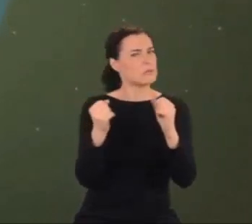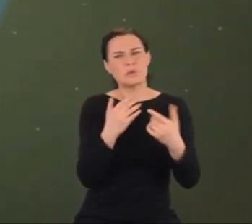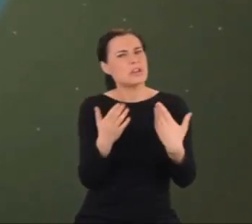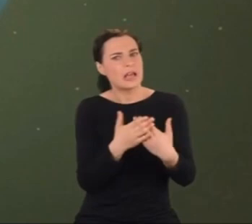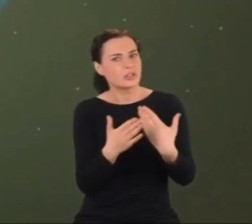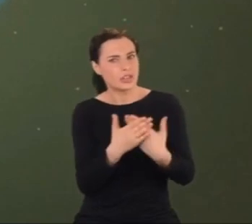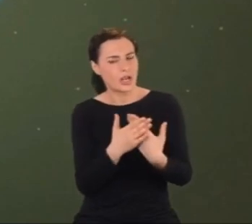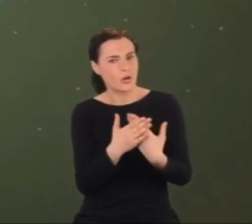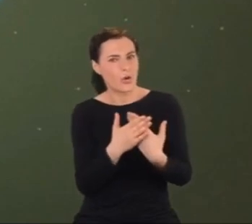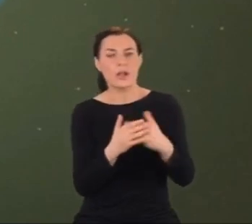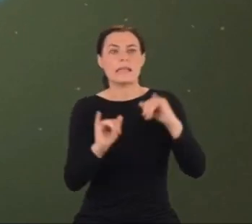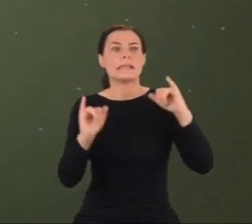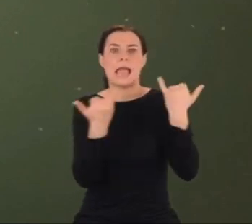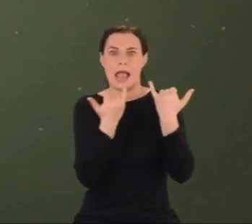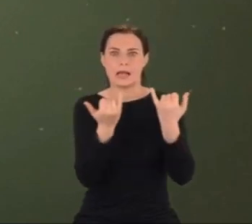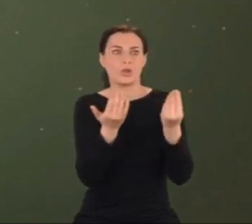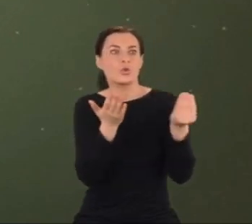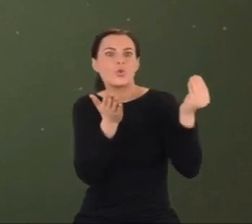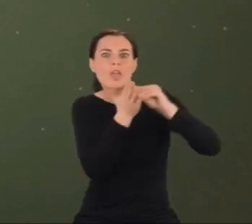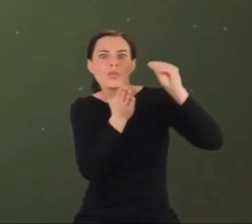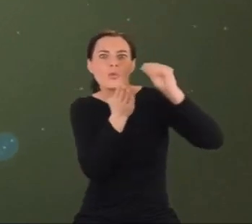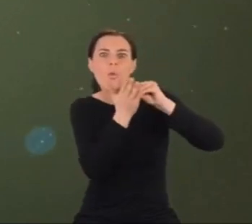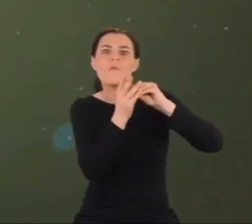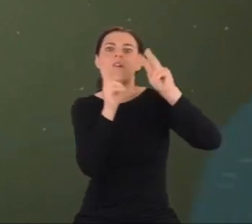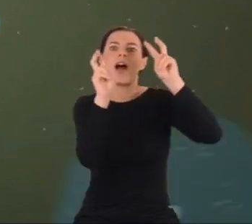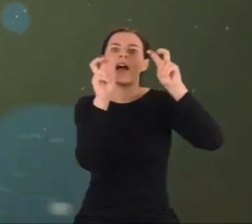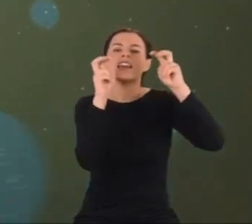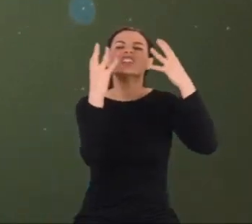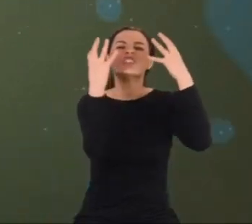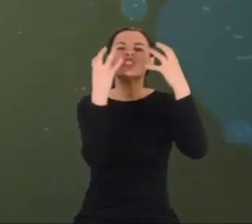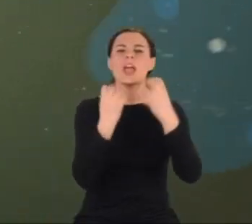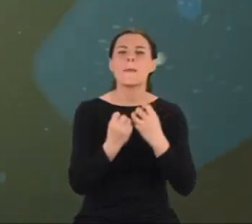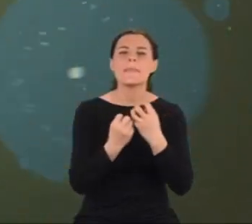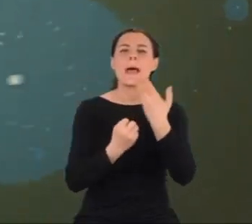czego zatem byłaby zbudowana owa dodatkowa materia zwana ciemną?